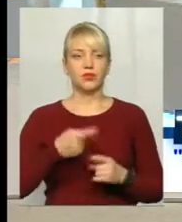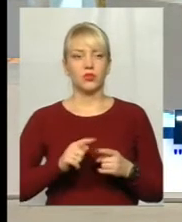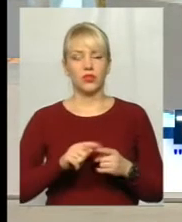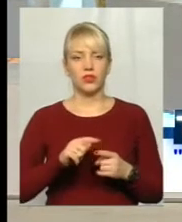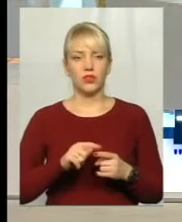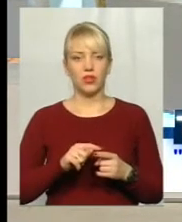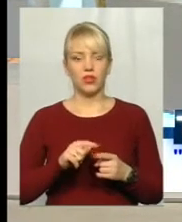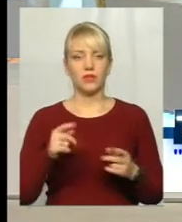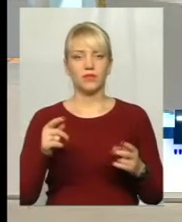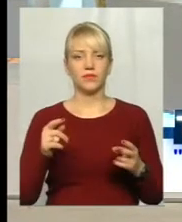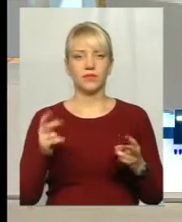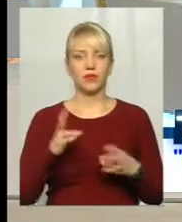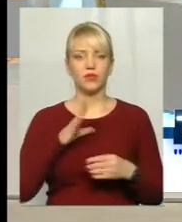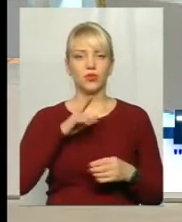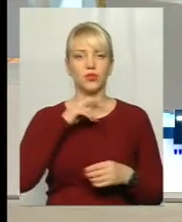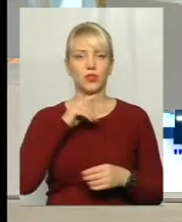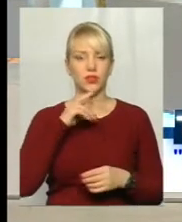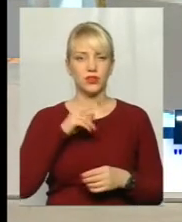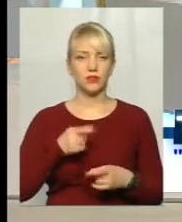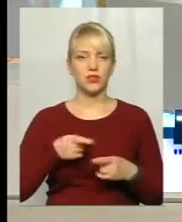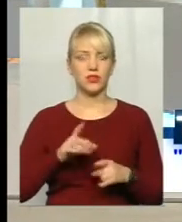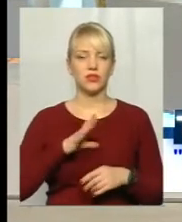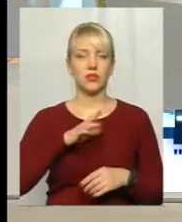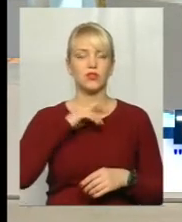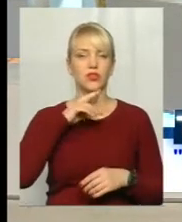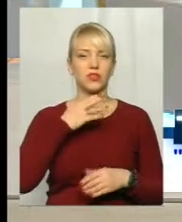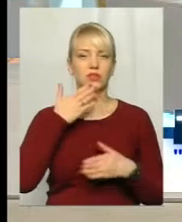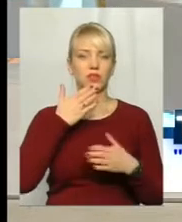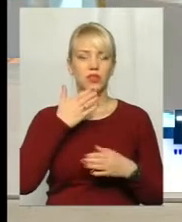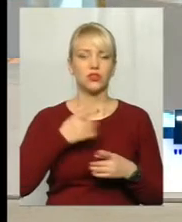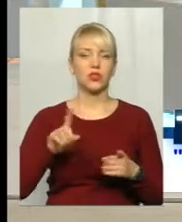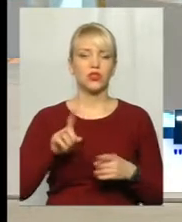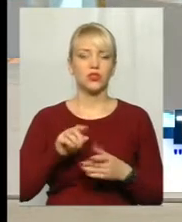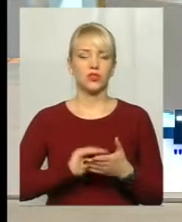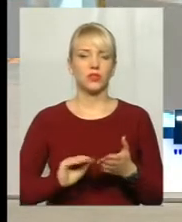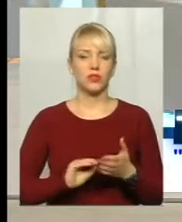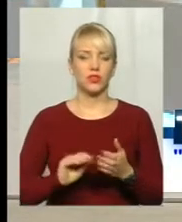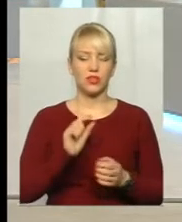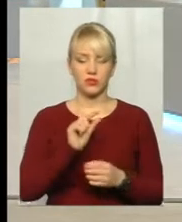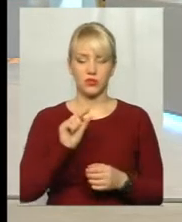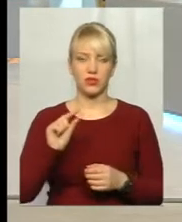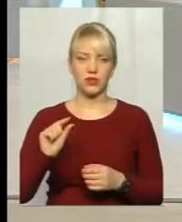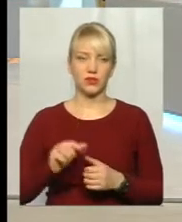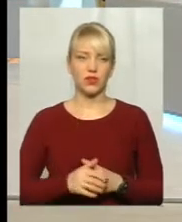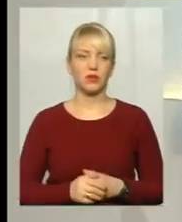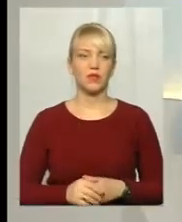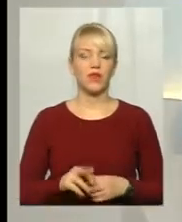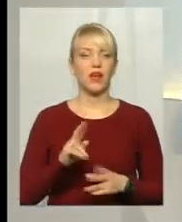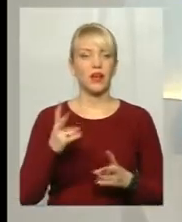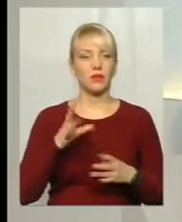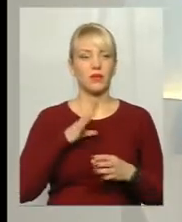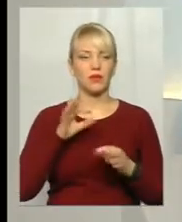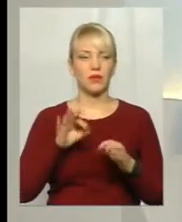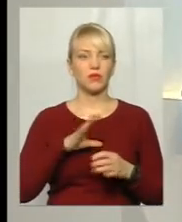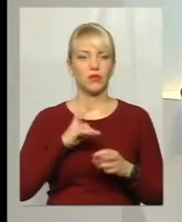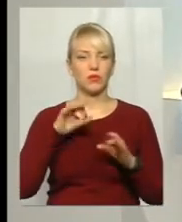дійсно, потрібно дуже уважно читати те, що написано дрібним шрифтом. Тобто, а як мало б бути по закону,